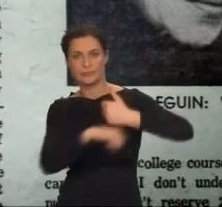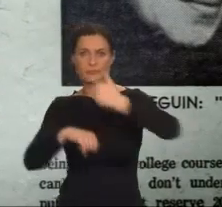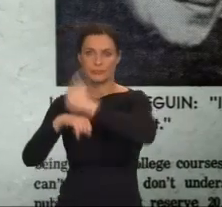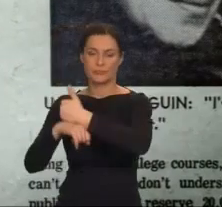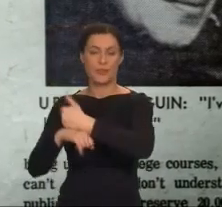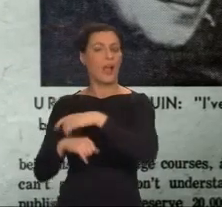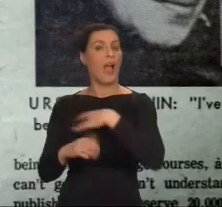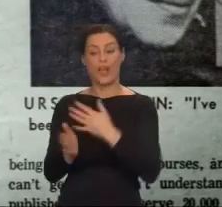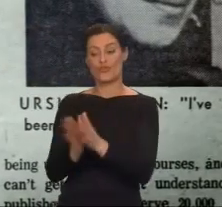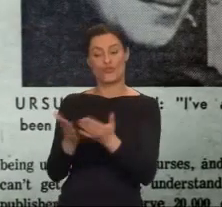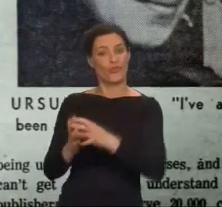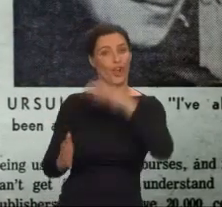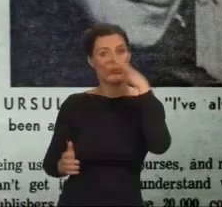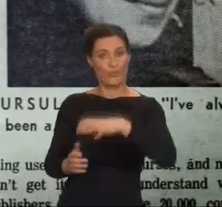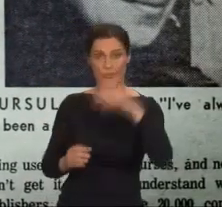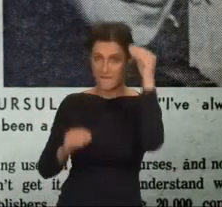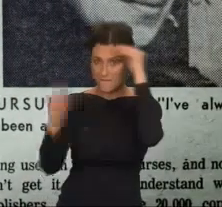do tej pory nie robiła.